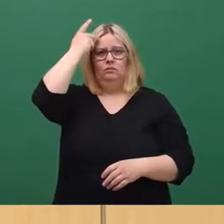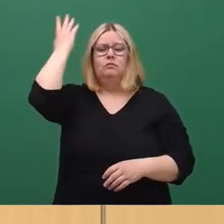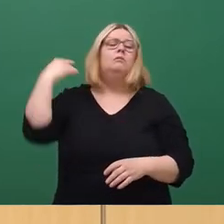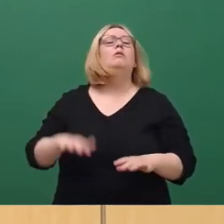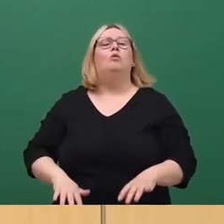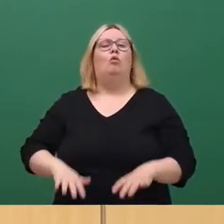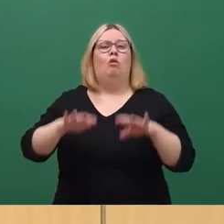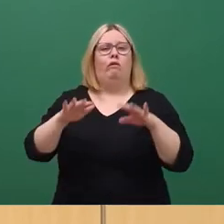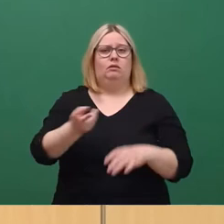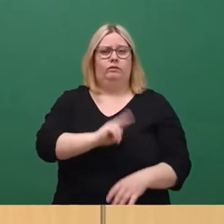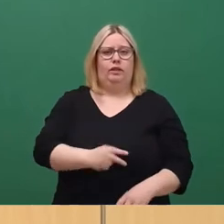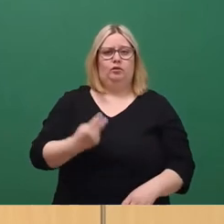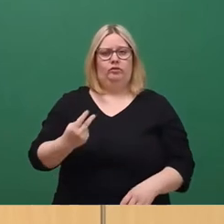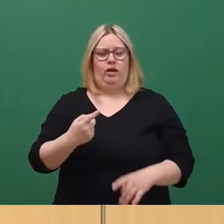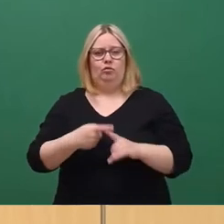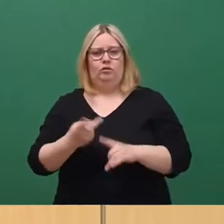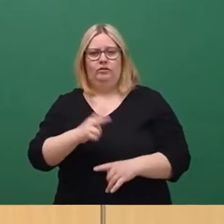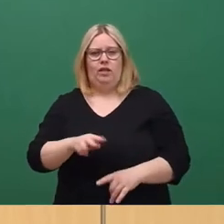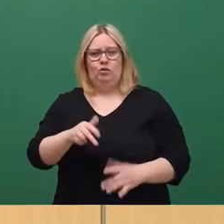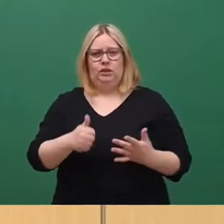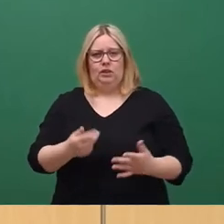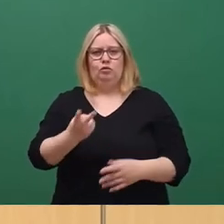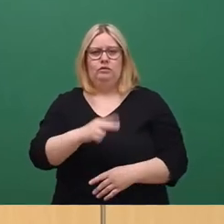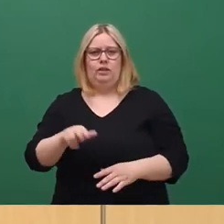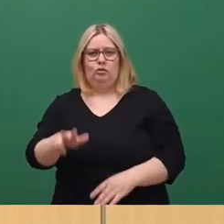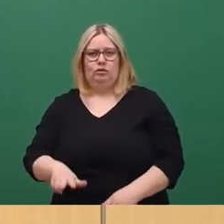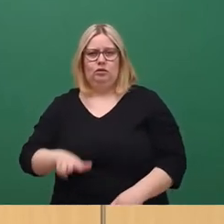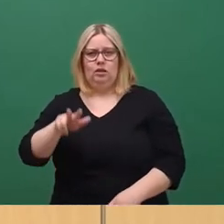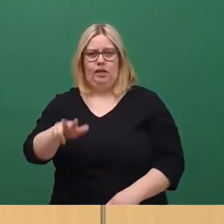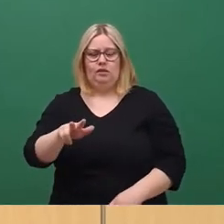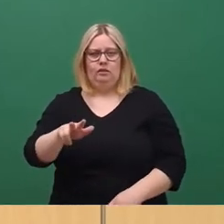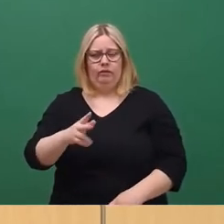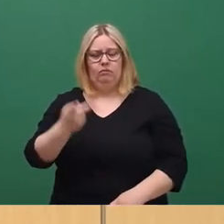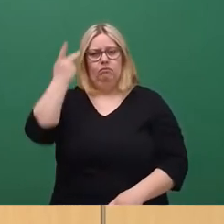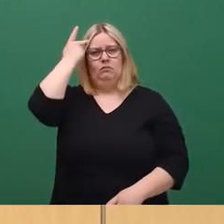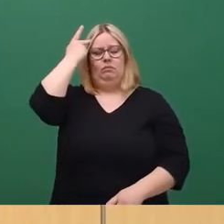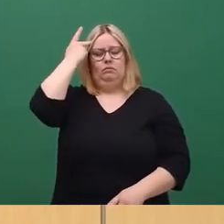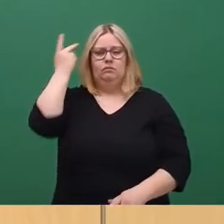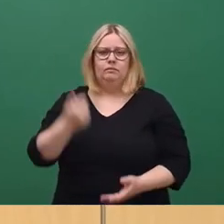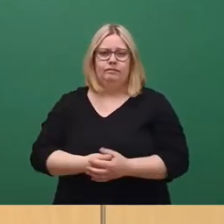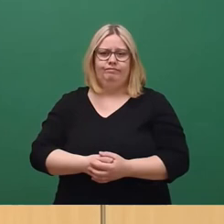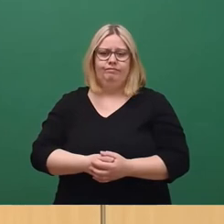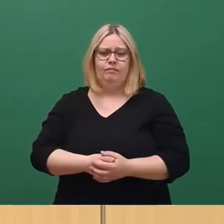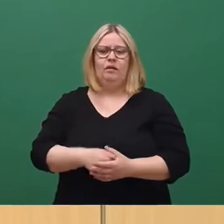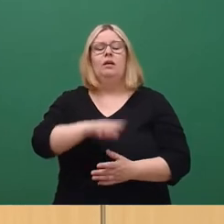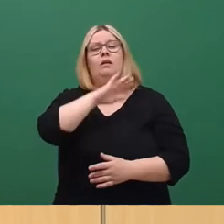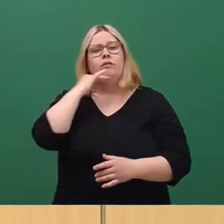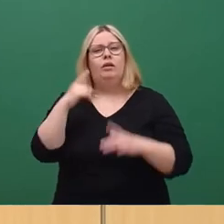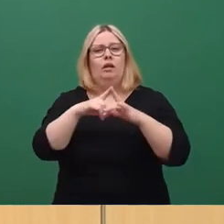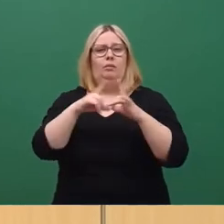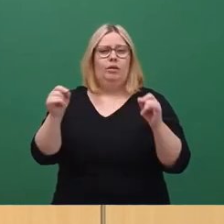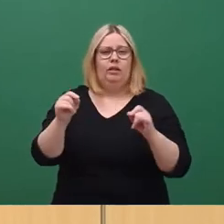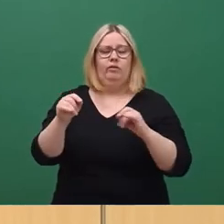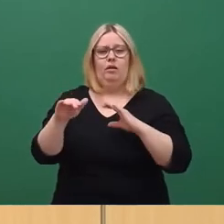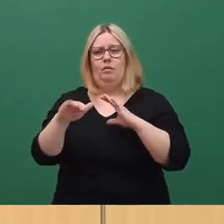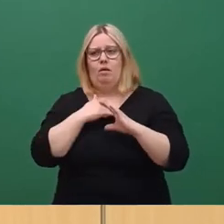von 2002, 2006 und 2013 wachgerufen. Mich haben zahlreiche Briefe und Mails von Bürgerinnen